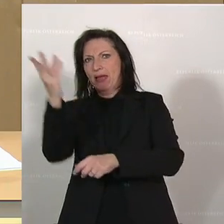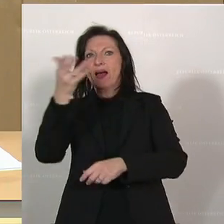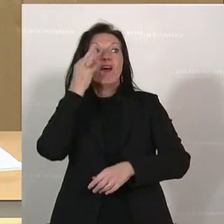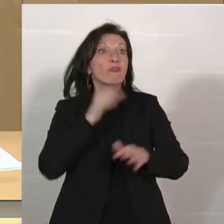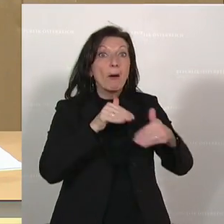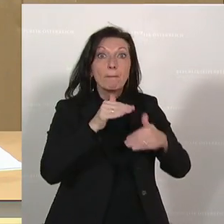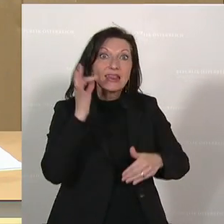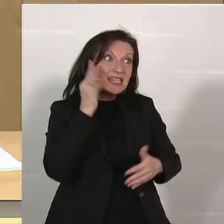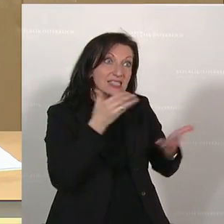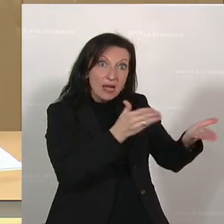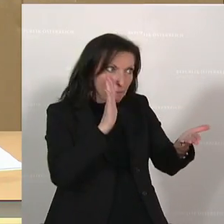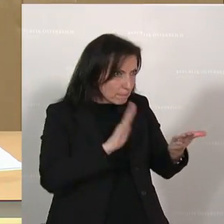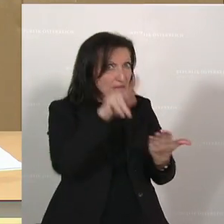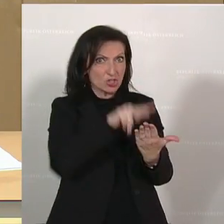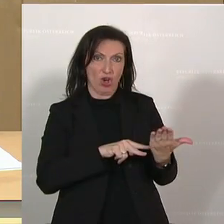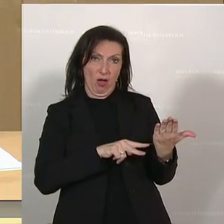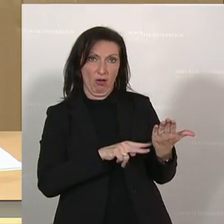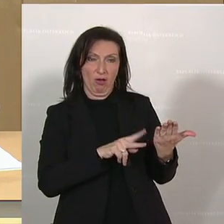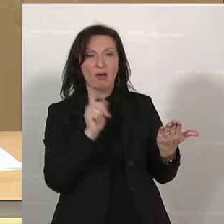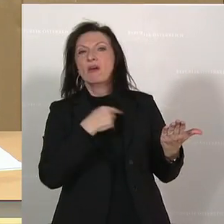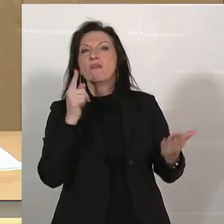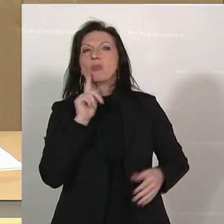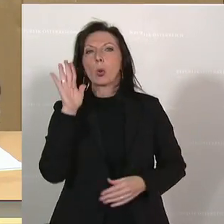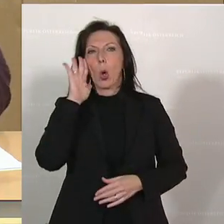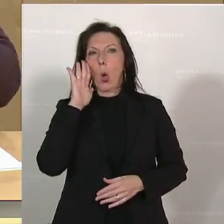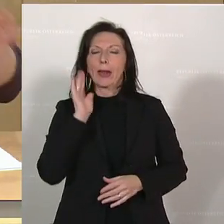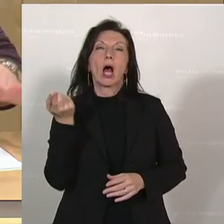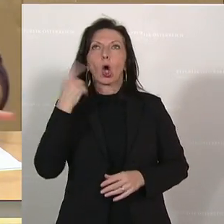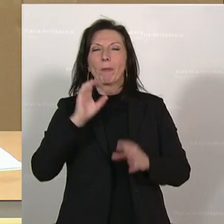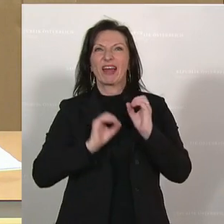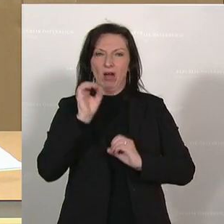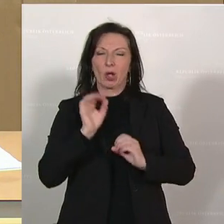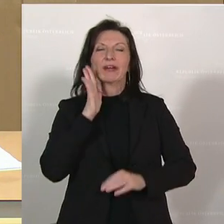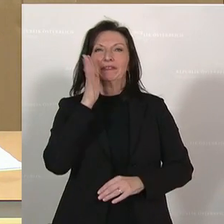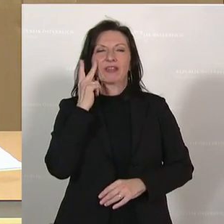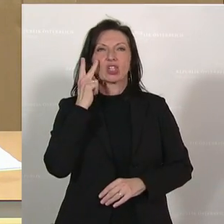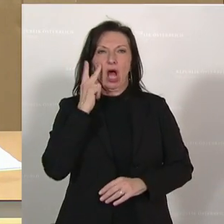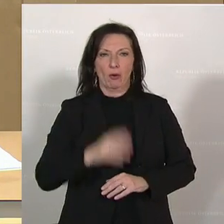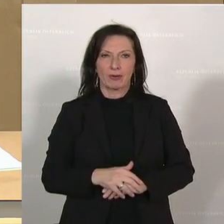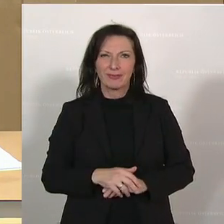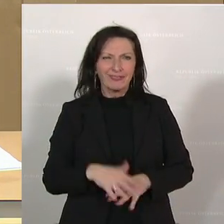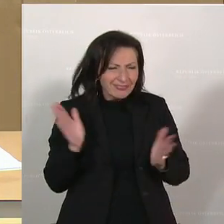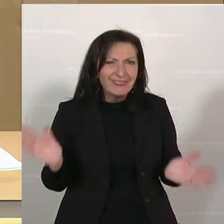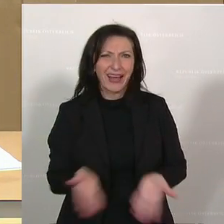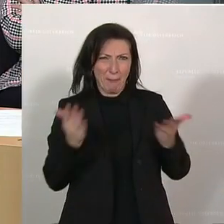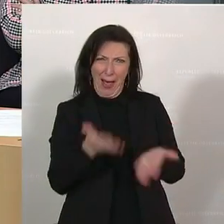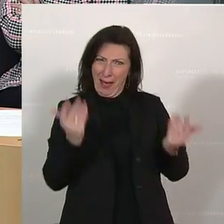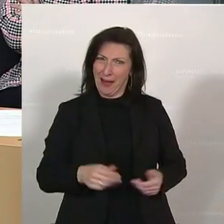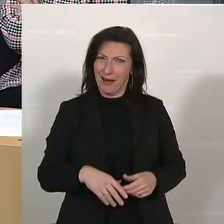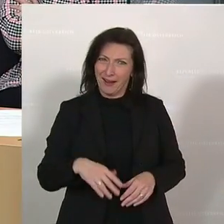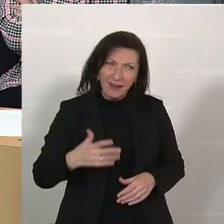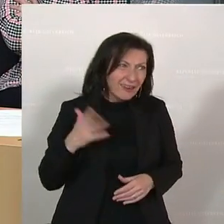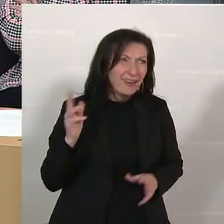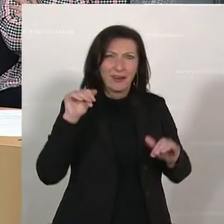Ministerin, dass Sie sich das bitte anschauen. Wir haben es sonst immer nur gehört. Es wird evaluiert. Es wird geschaut und so weiter. Drücken wir auf die Tube. Schütteln wir die